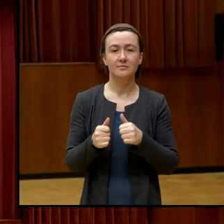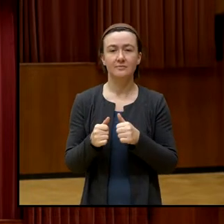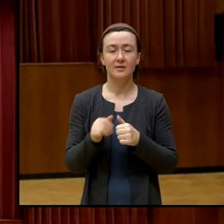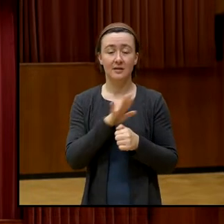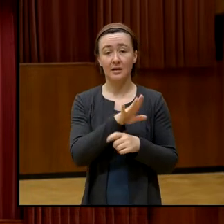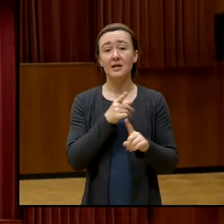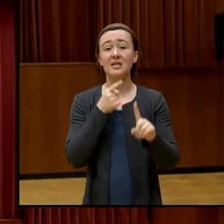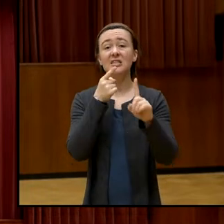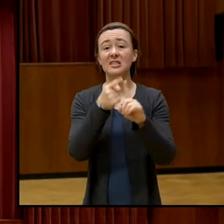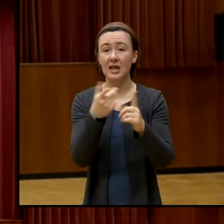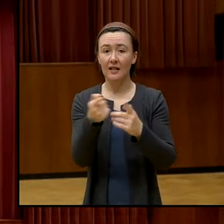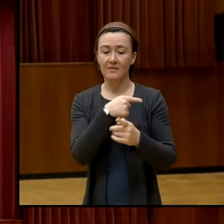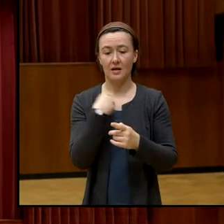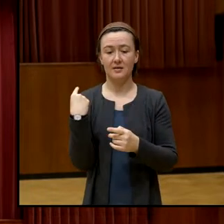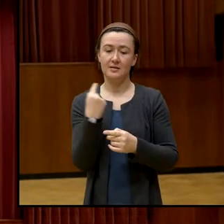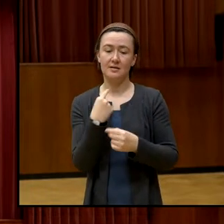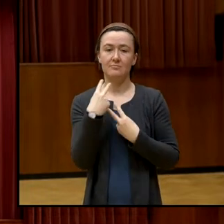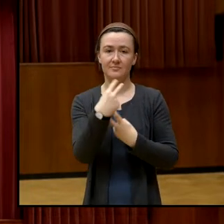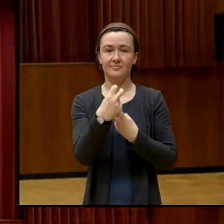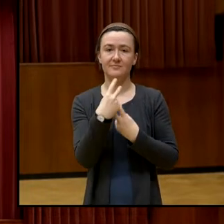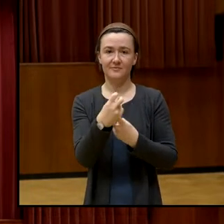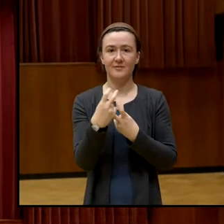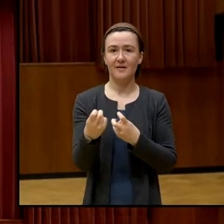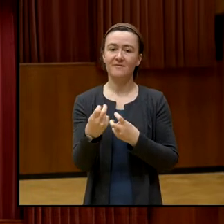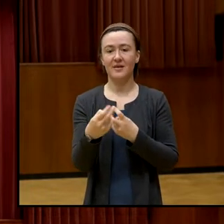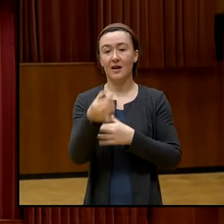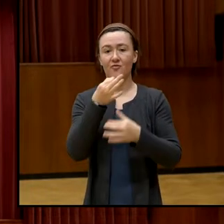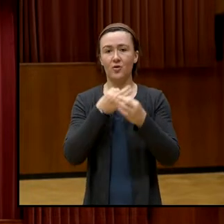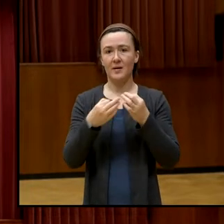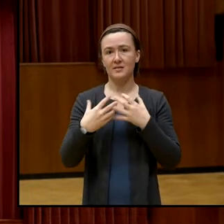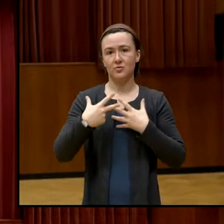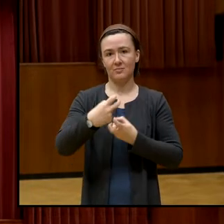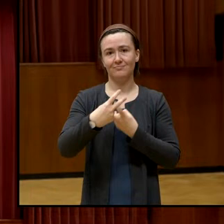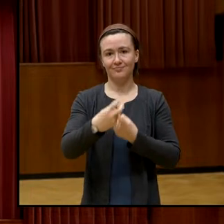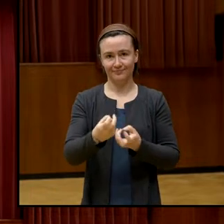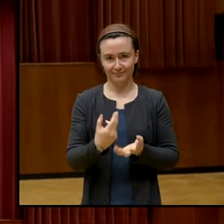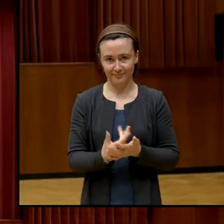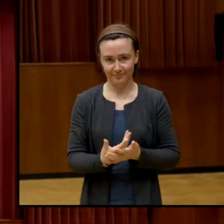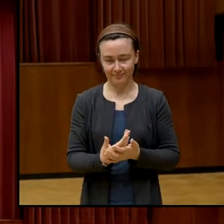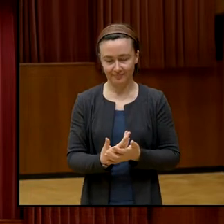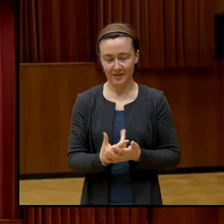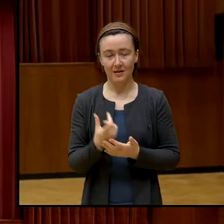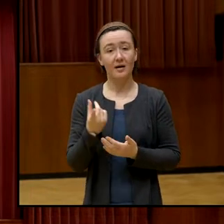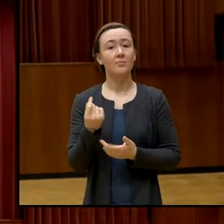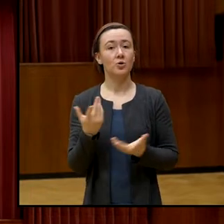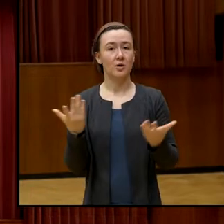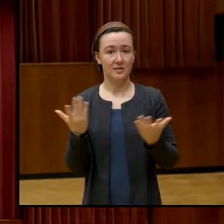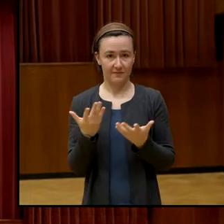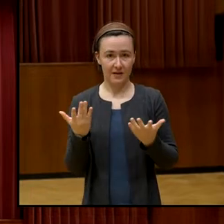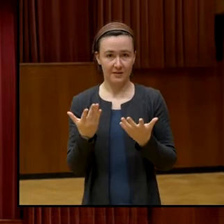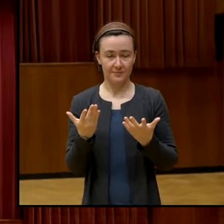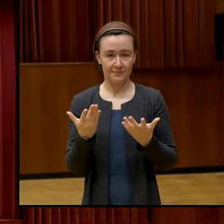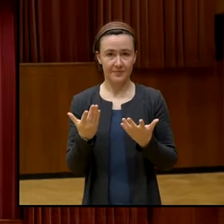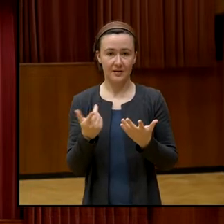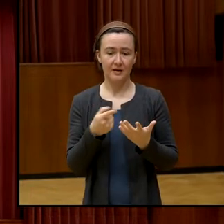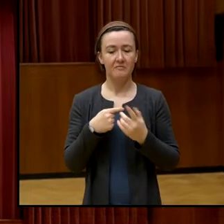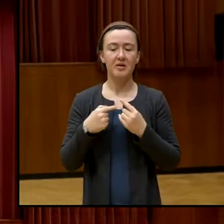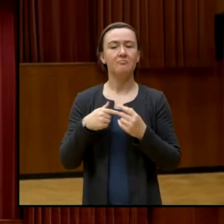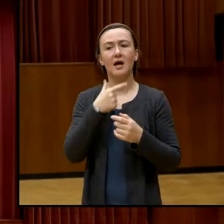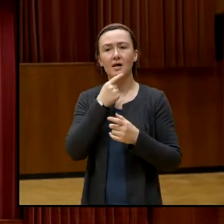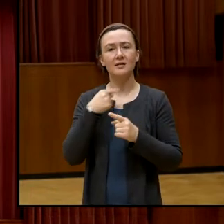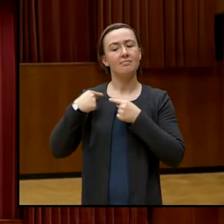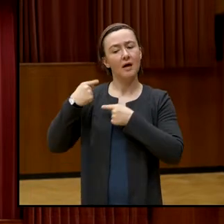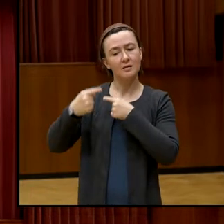jetzt ganz brutal, uns auszukundschaften. Was bedeutet das? Das bedeutet, wenn wir die tradierten Medien